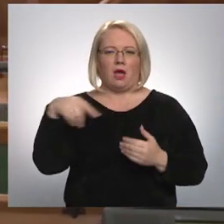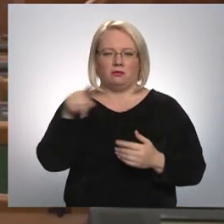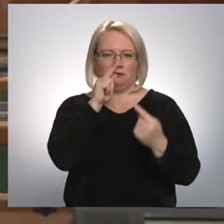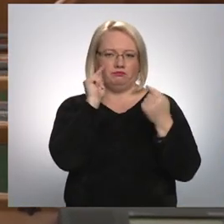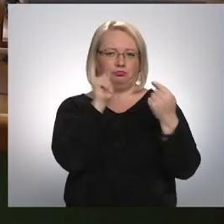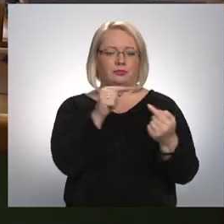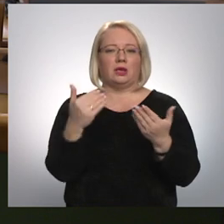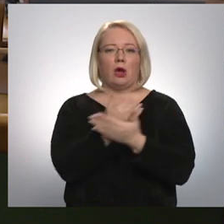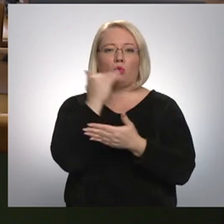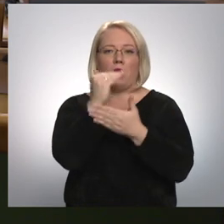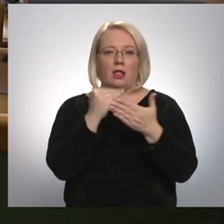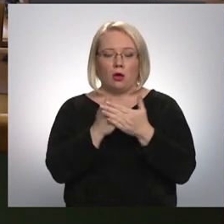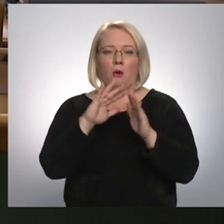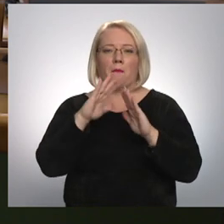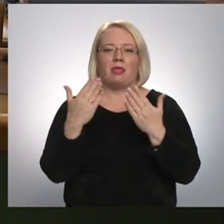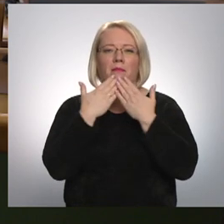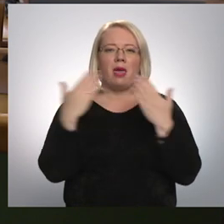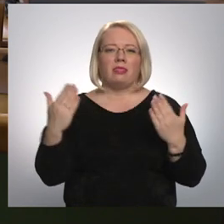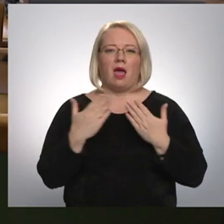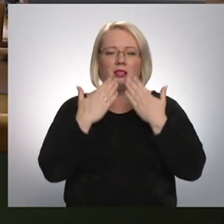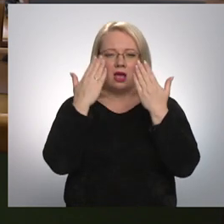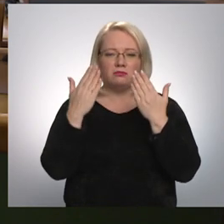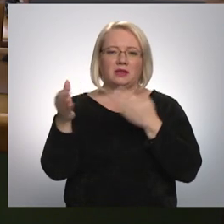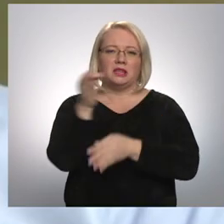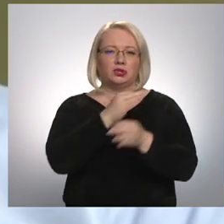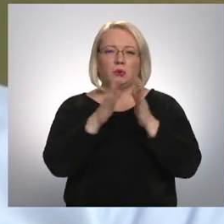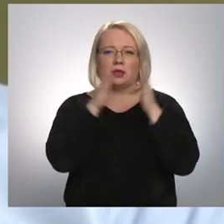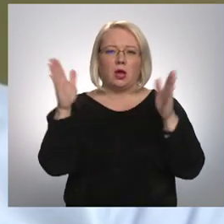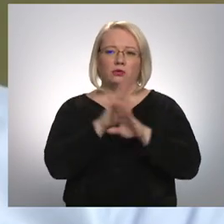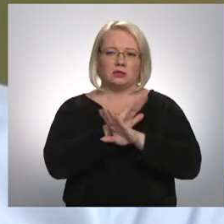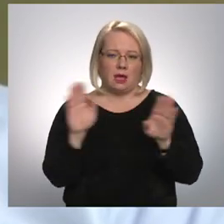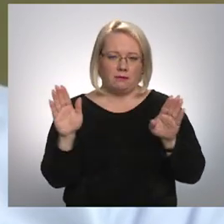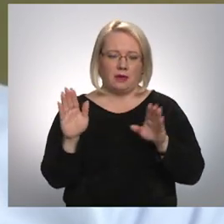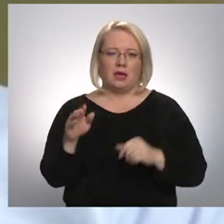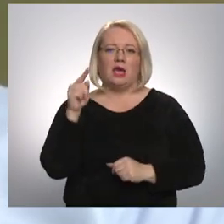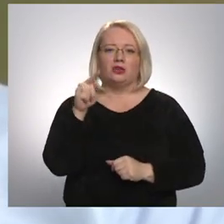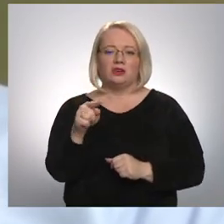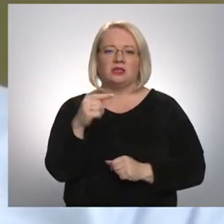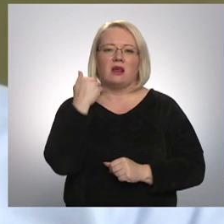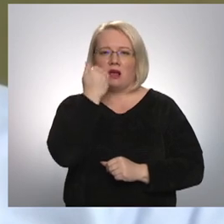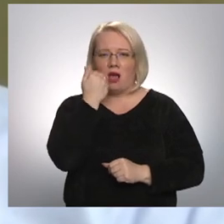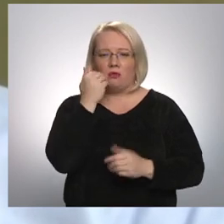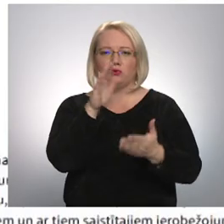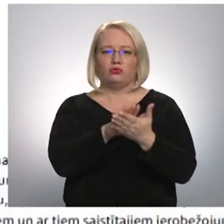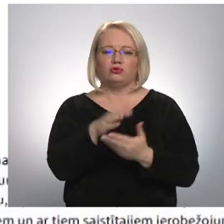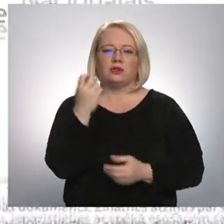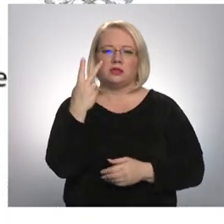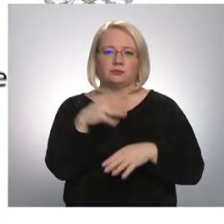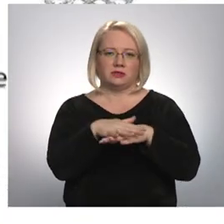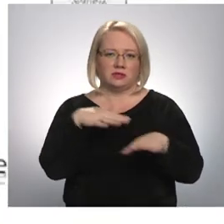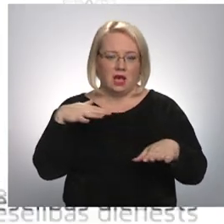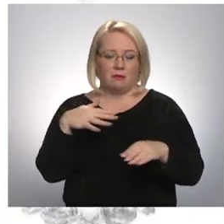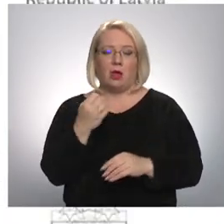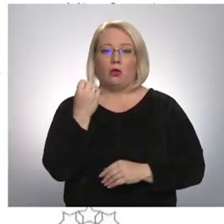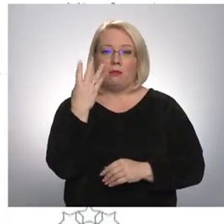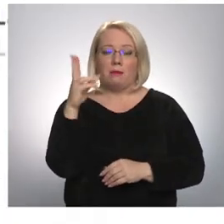likumu, bet izskatot to galīgajā lasjumā daudz diskusiju nebija. Šīs ir kalna traips uz 13. saimu. No 15.